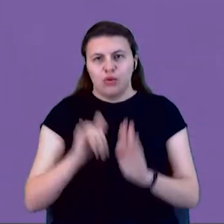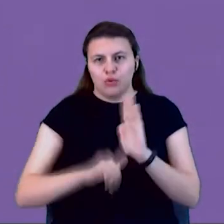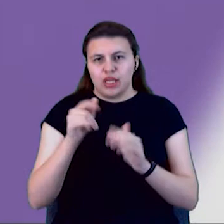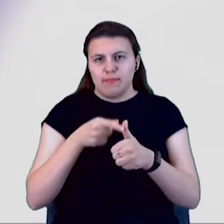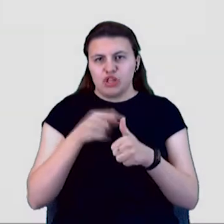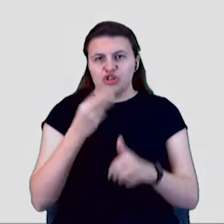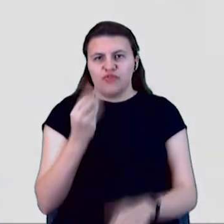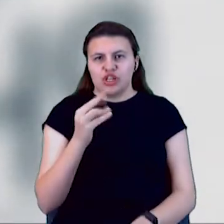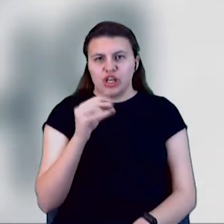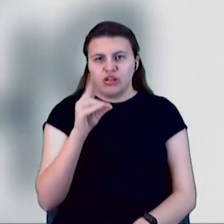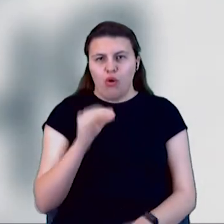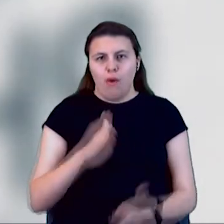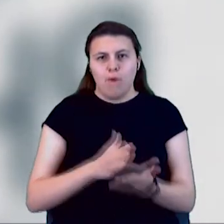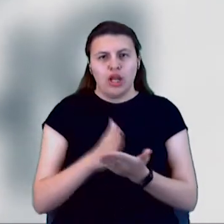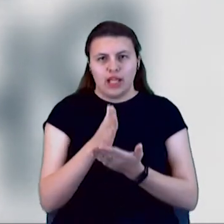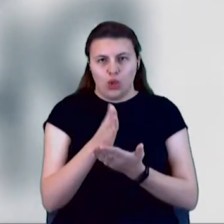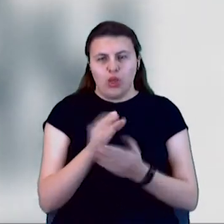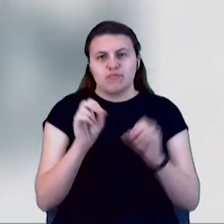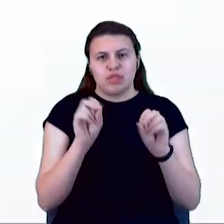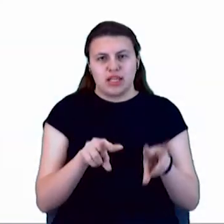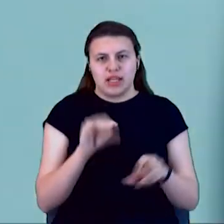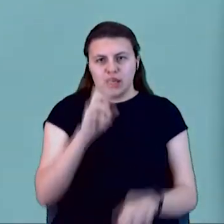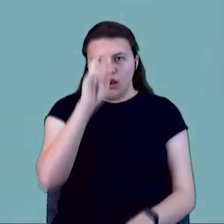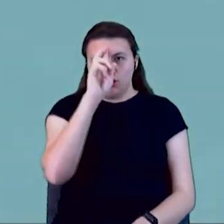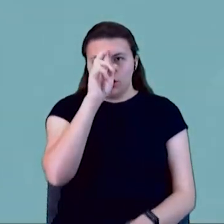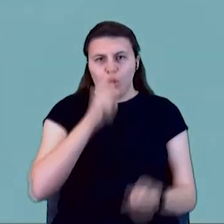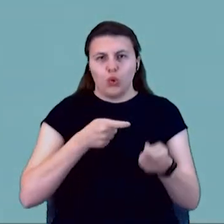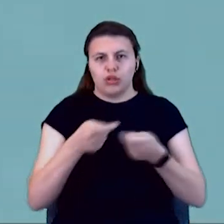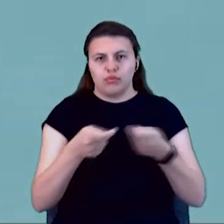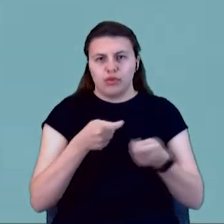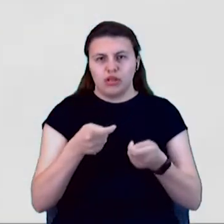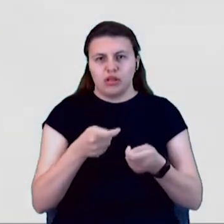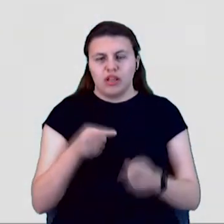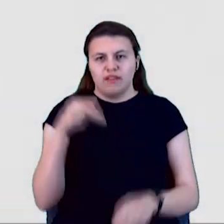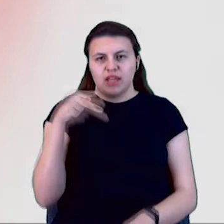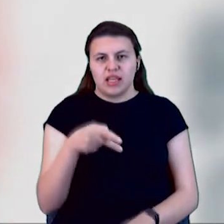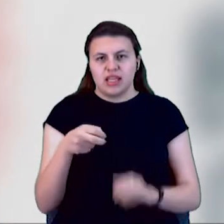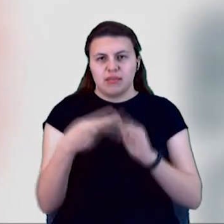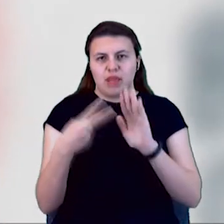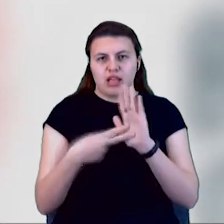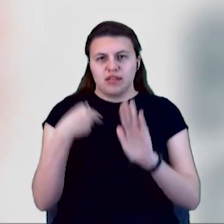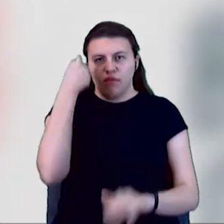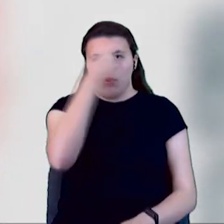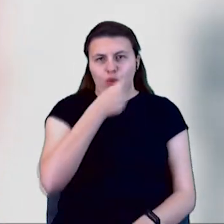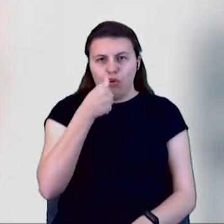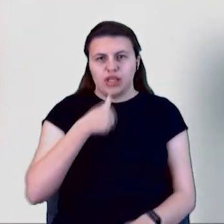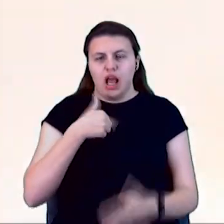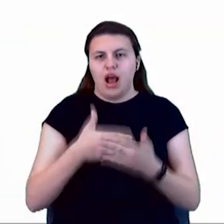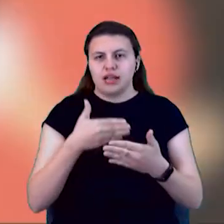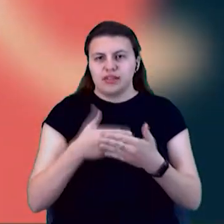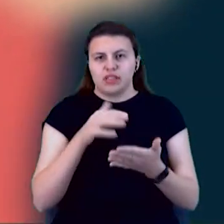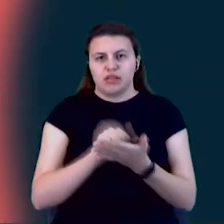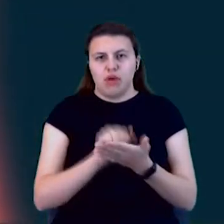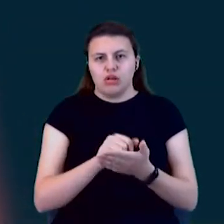спеціальностям «Політологія» і «Государственне управлення». С 2017 року я активно занимаюсь общественной